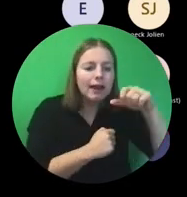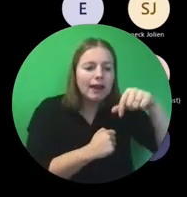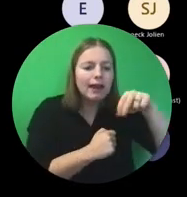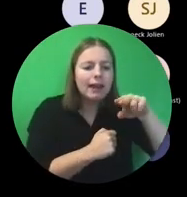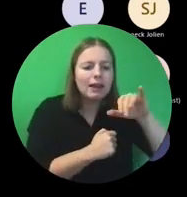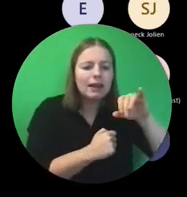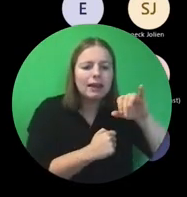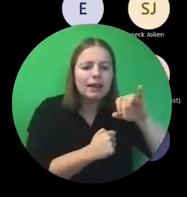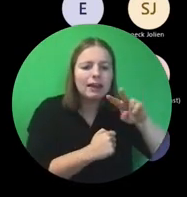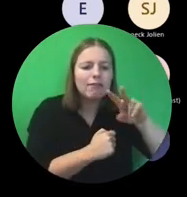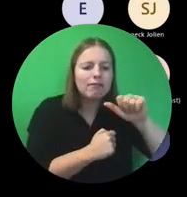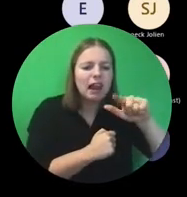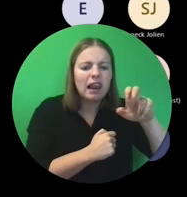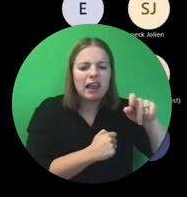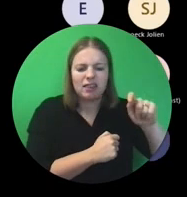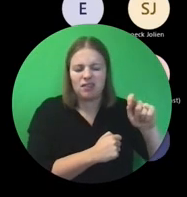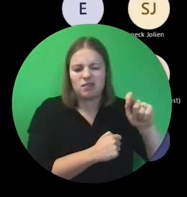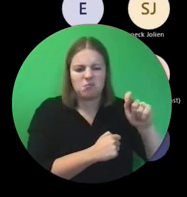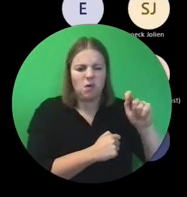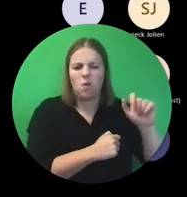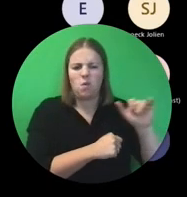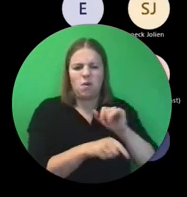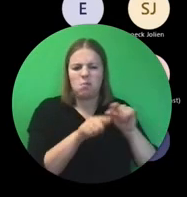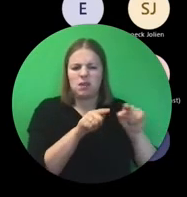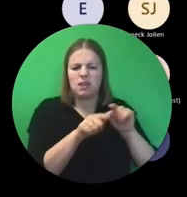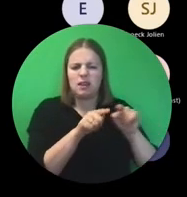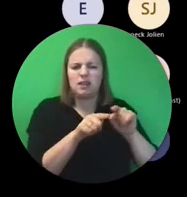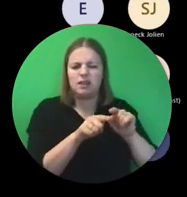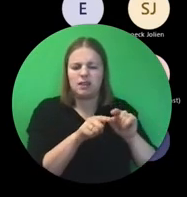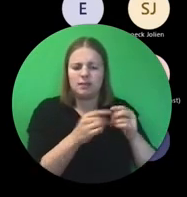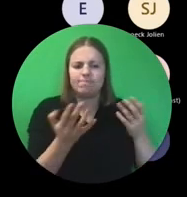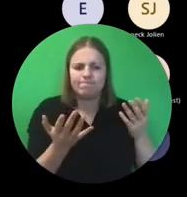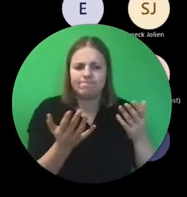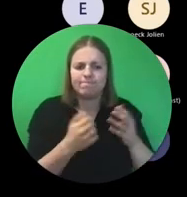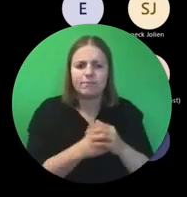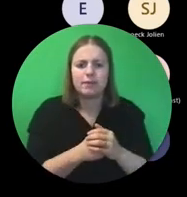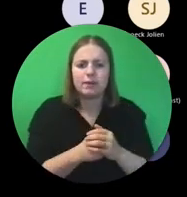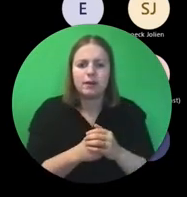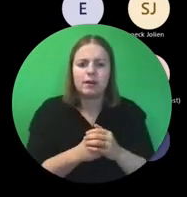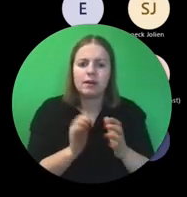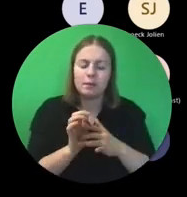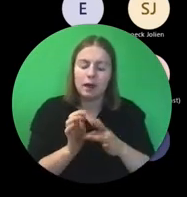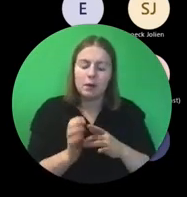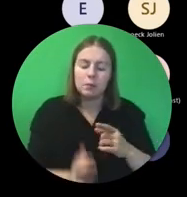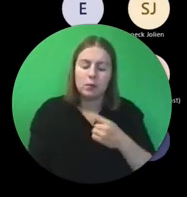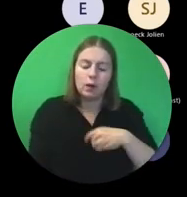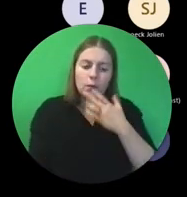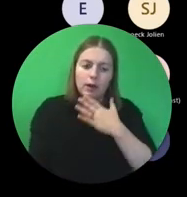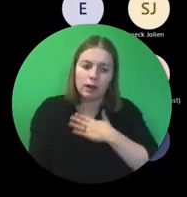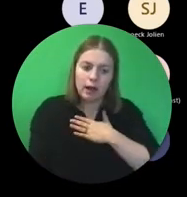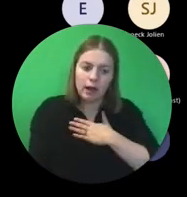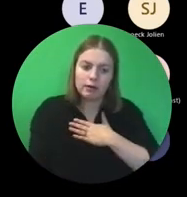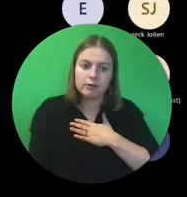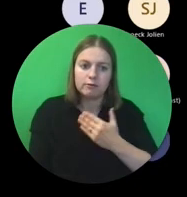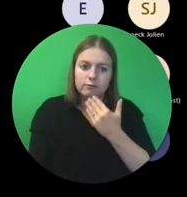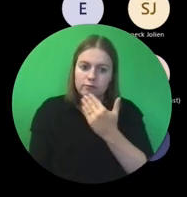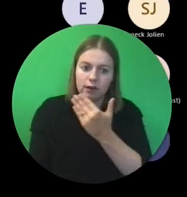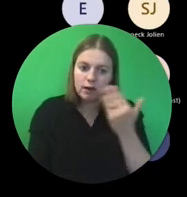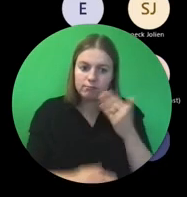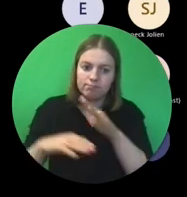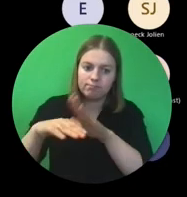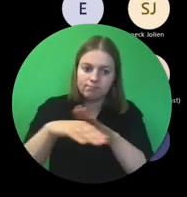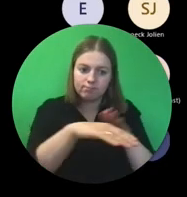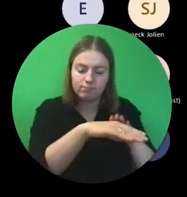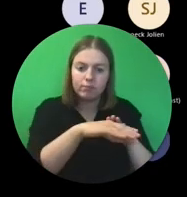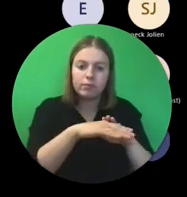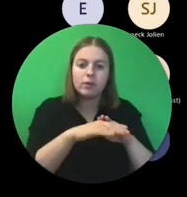tricky. Wat is equivalent? Vandaar dat we echt willen vragen om uw project